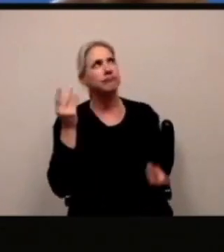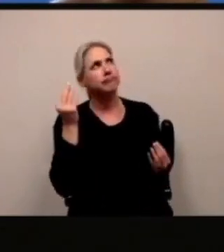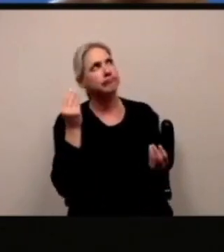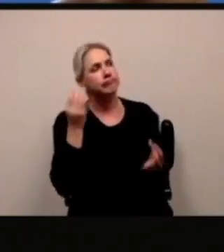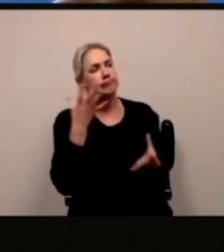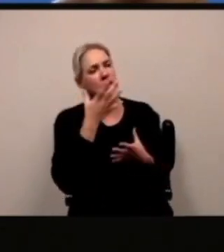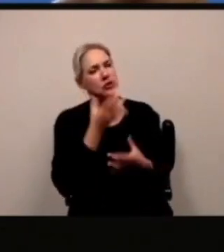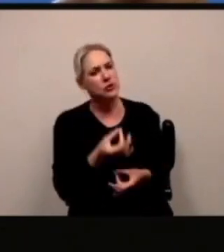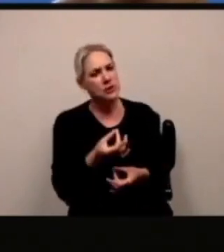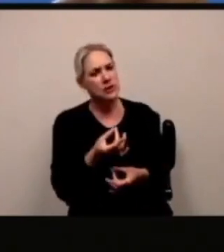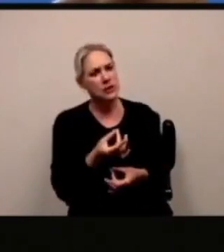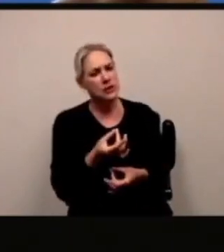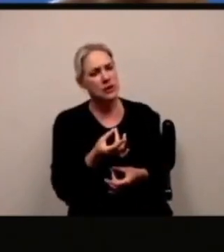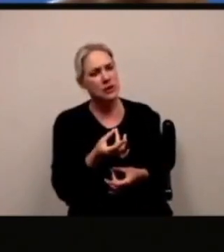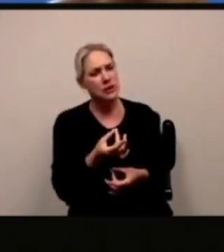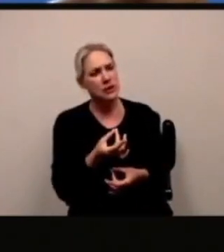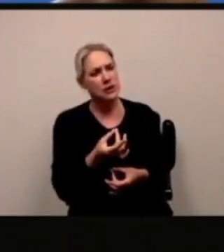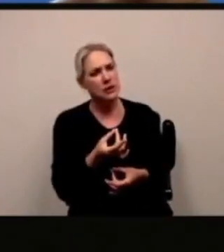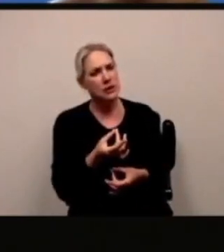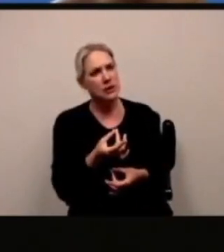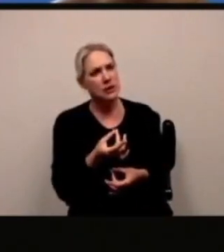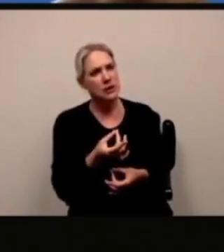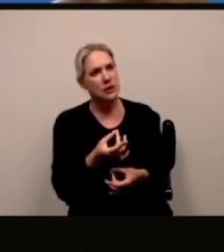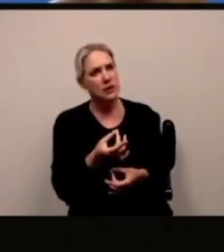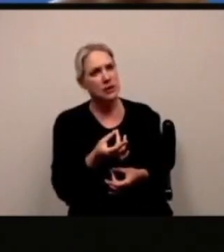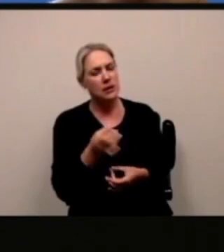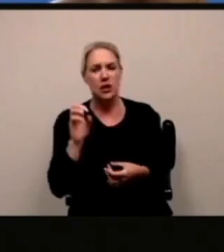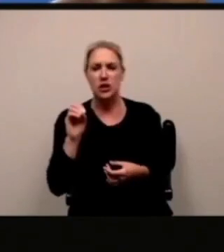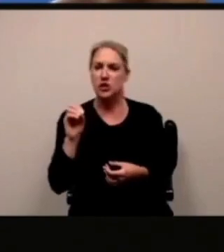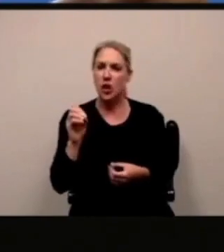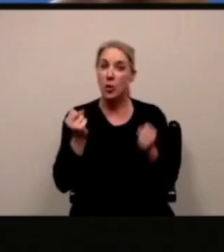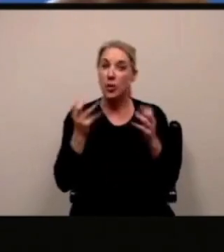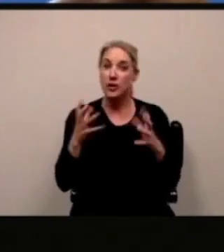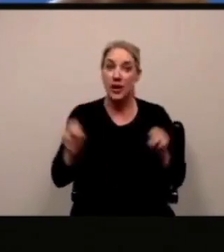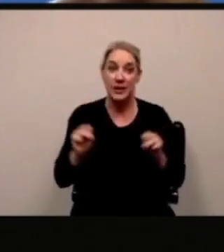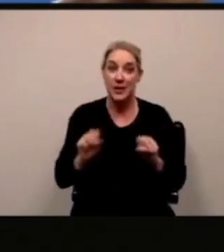è interessante questo